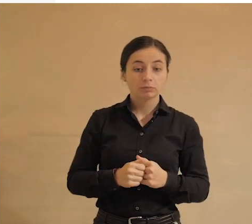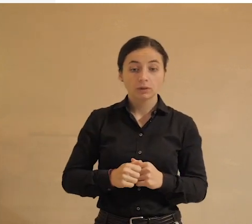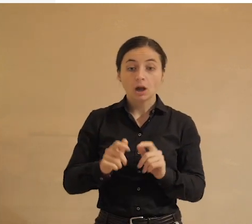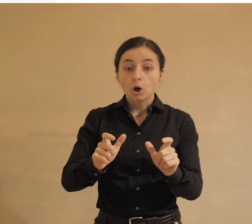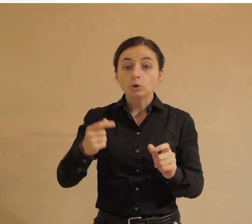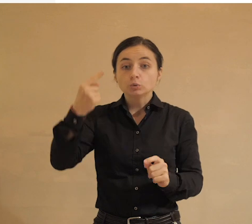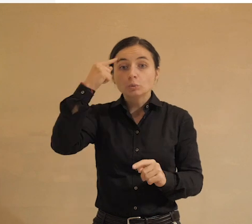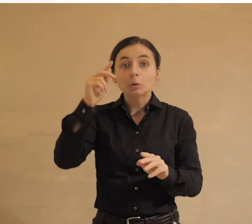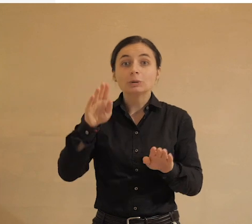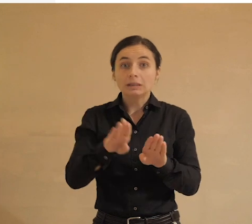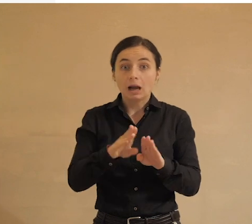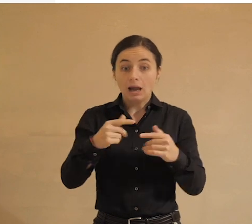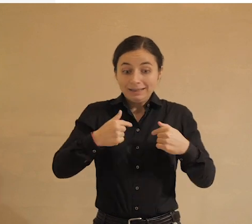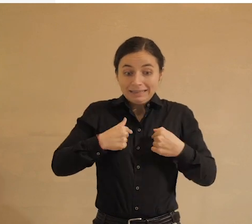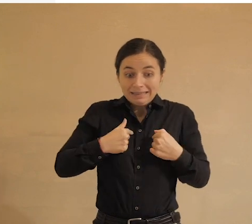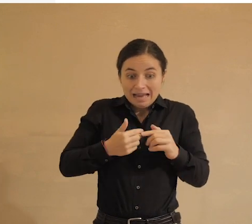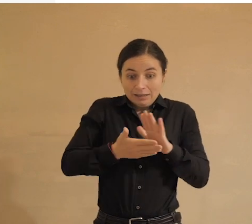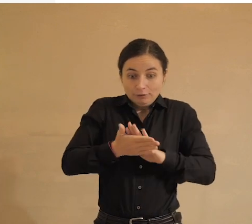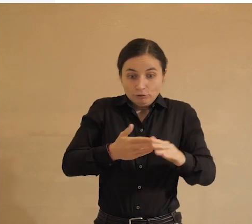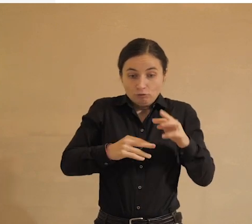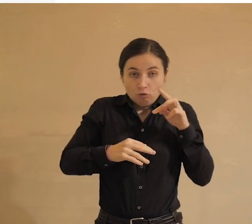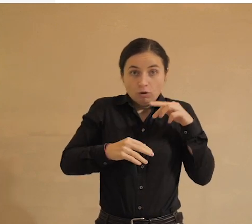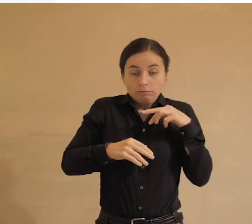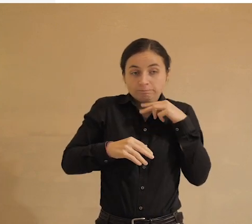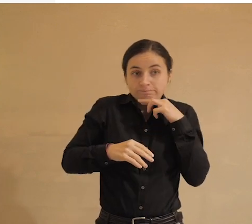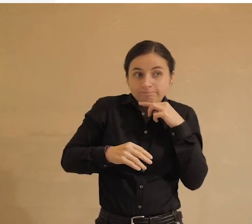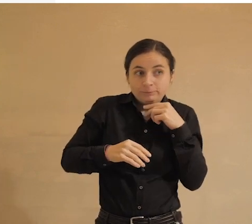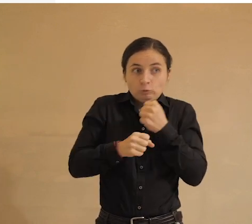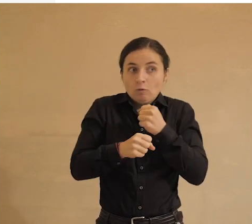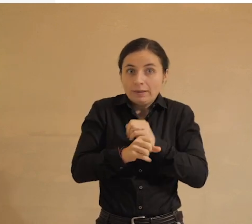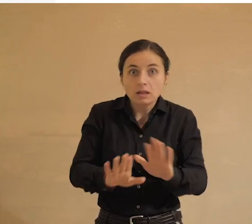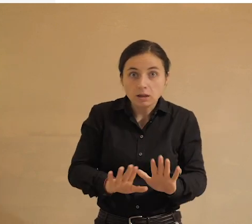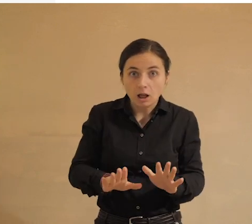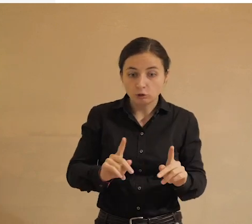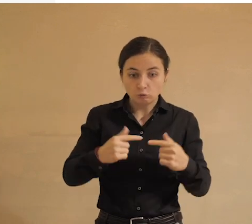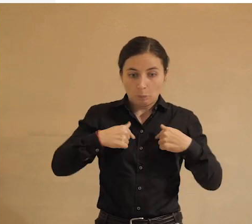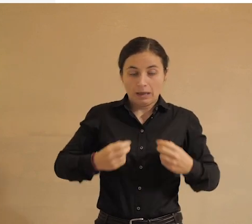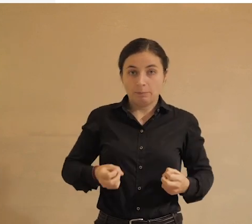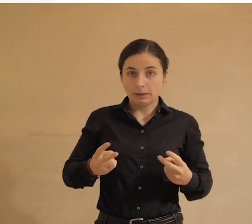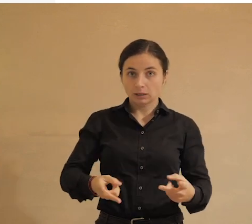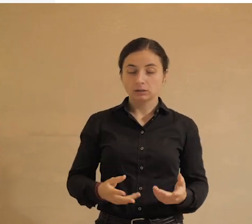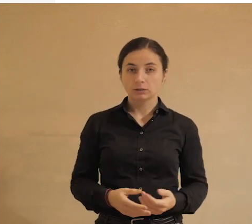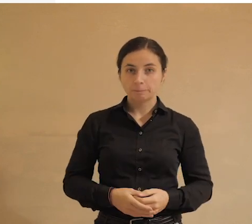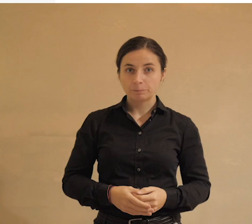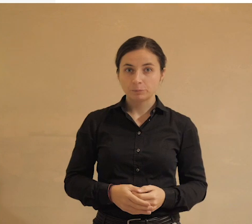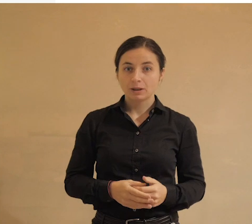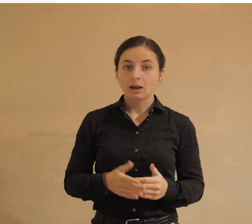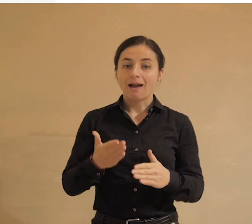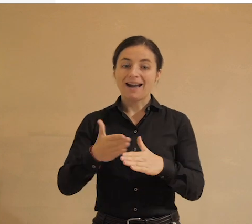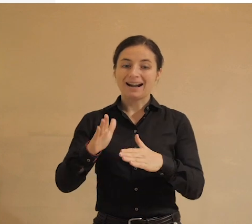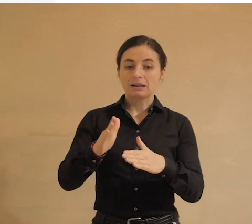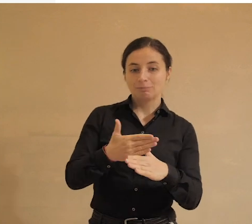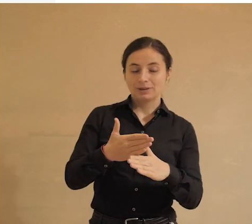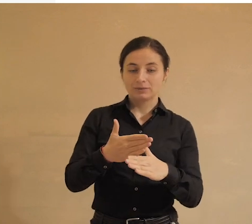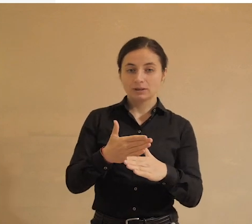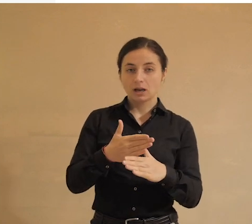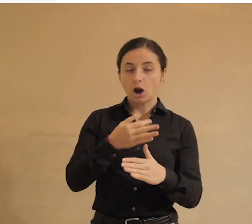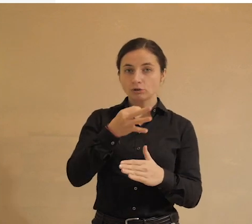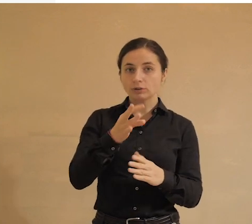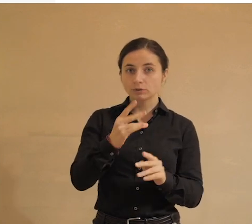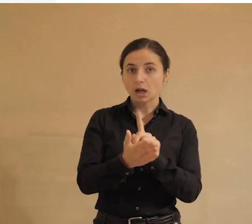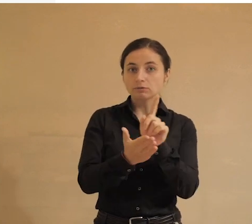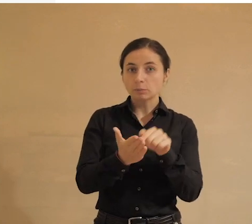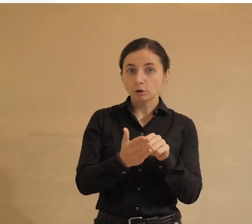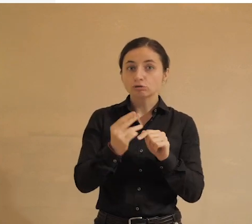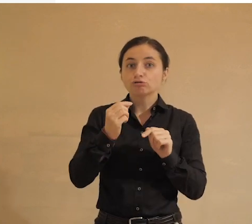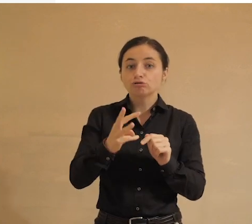рассуждают так, я-то не делаю ничего дурного, чего же мне опасаться. В разбивке ответов на вопрос, о чем